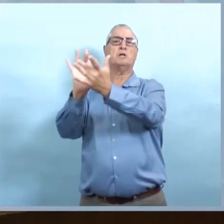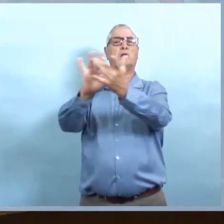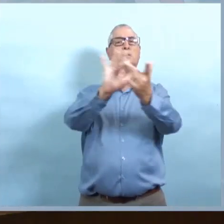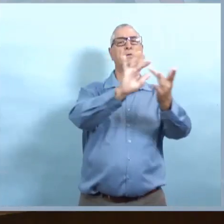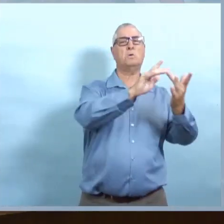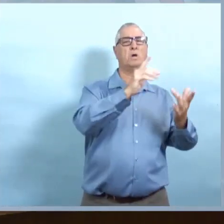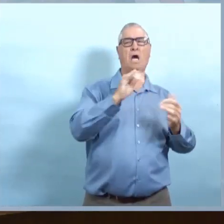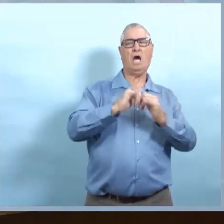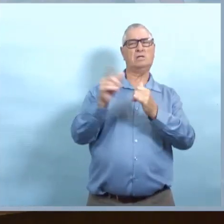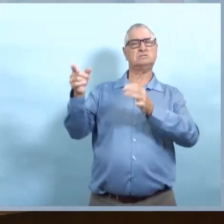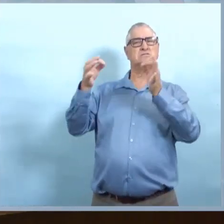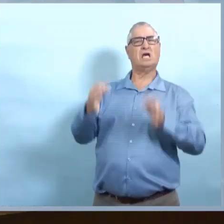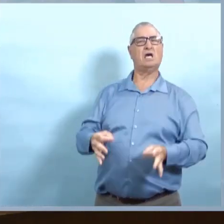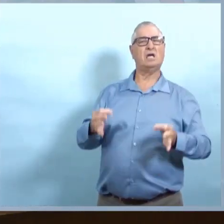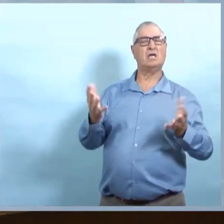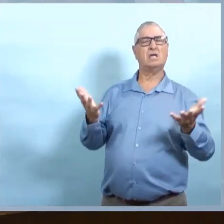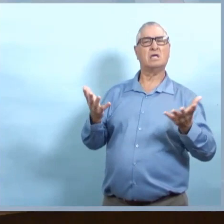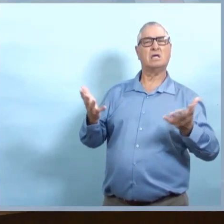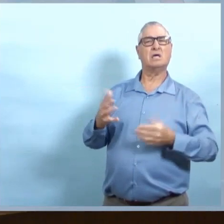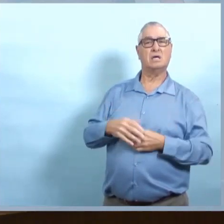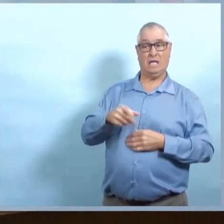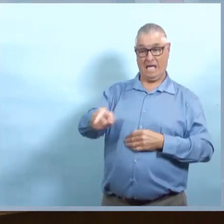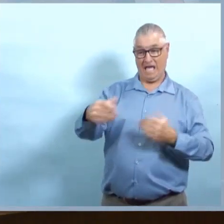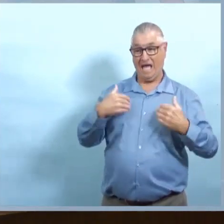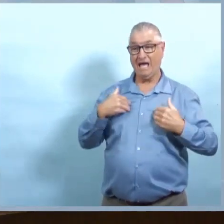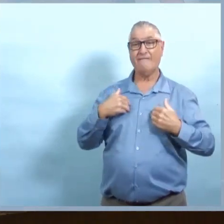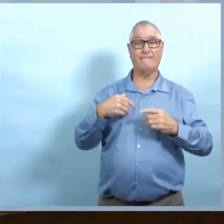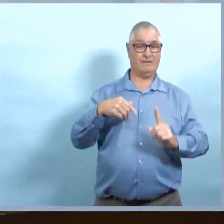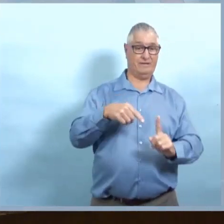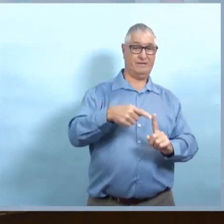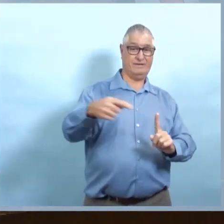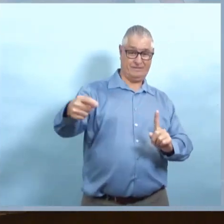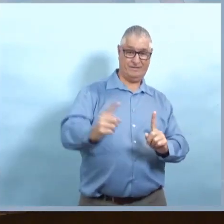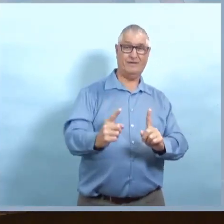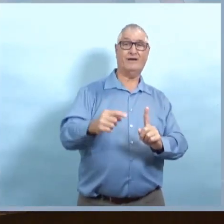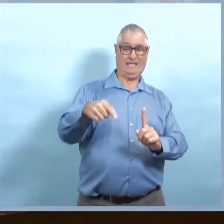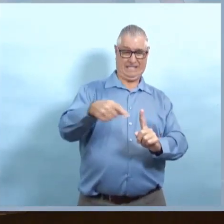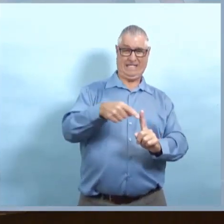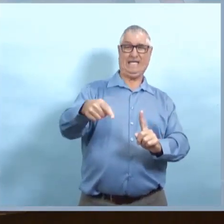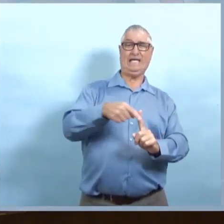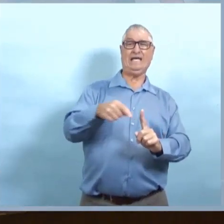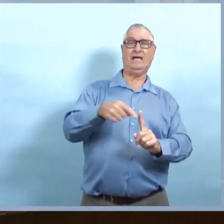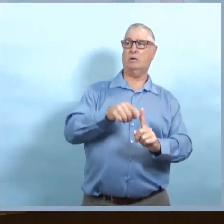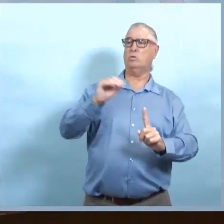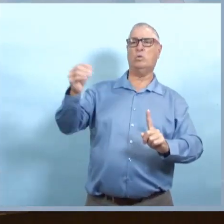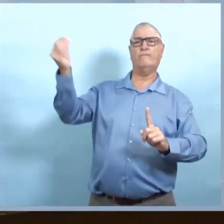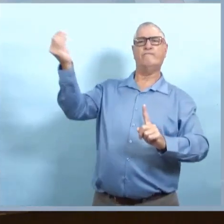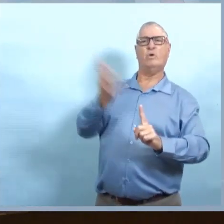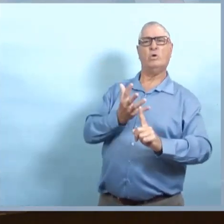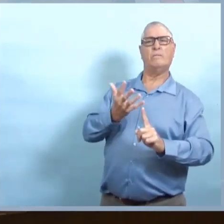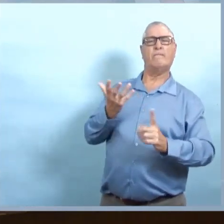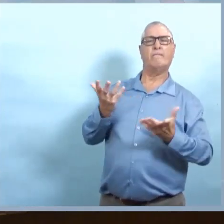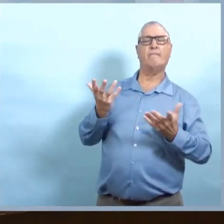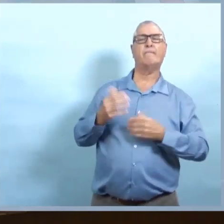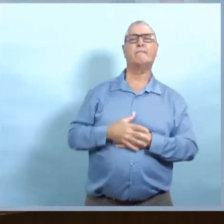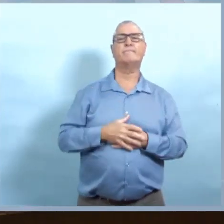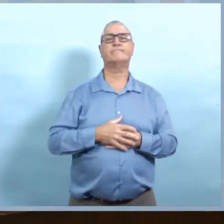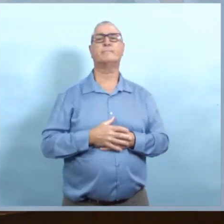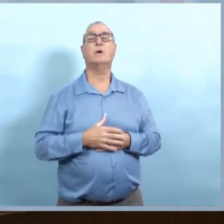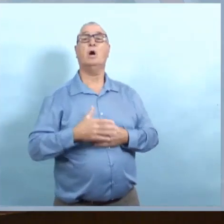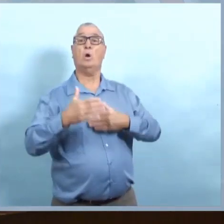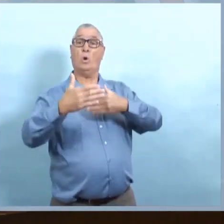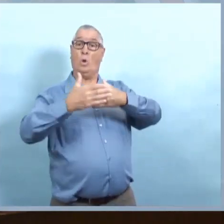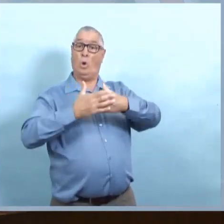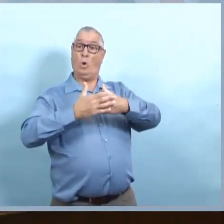que leur enfant est un contact. Alors, je me demande si vous pouvez nous expliquer comment la santé publique détermine quelle personne dans